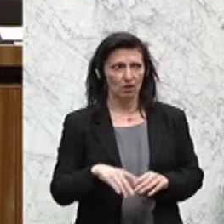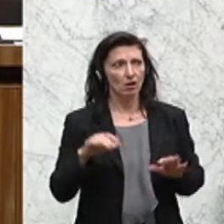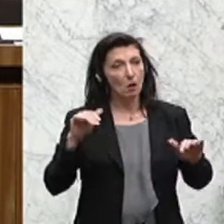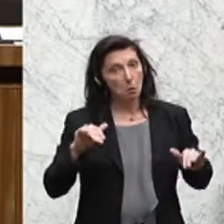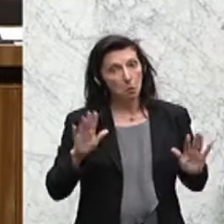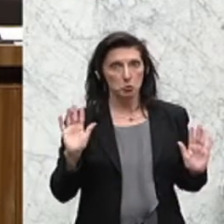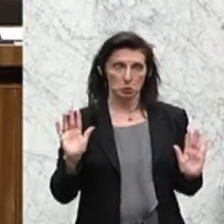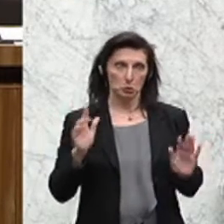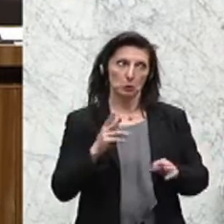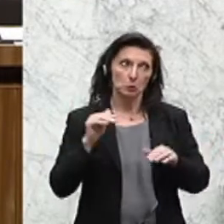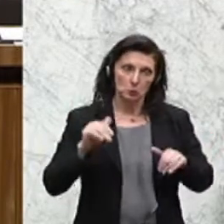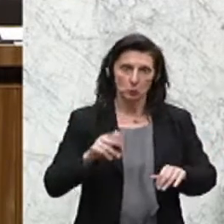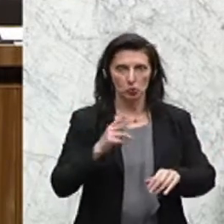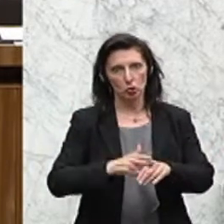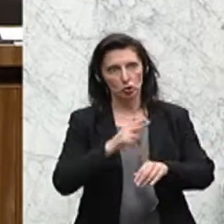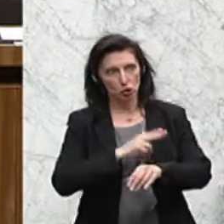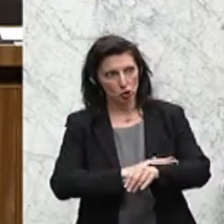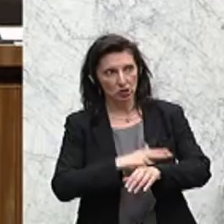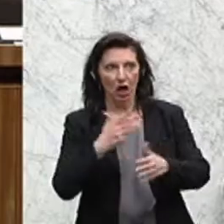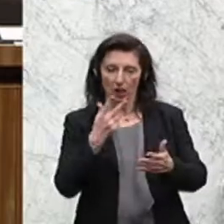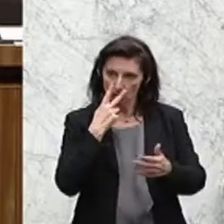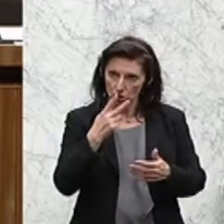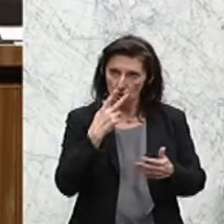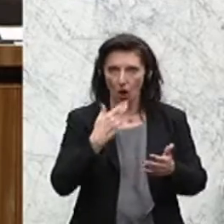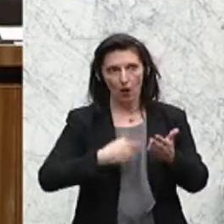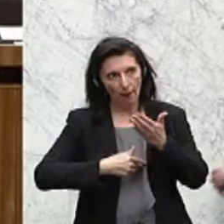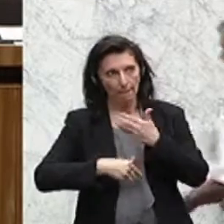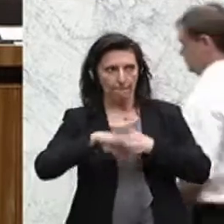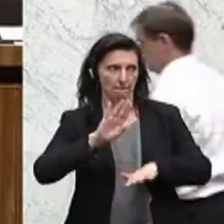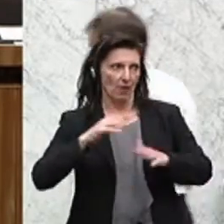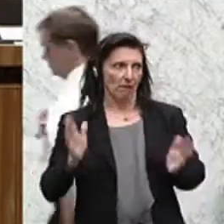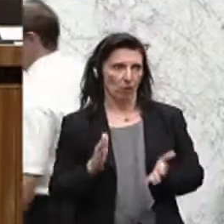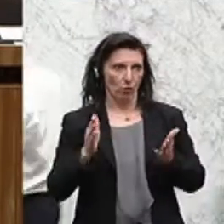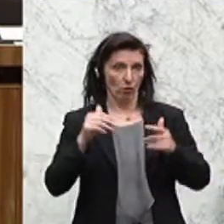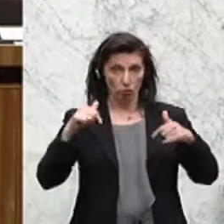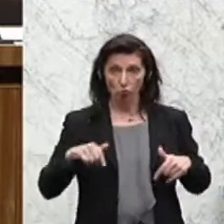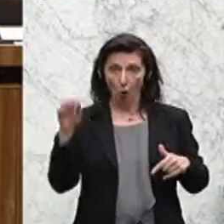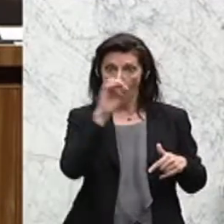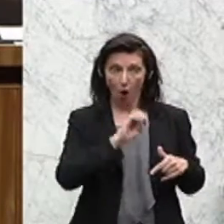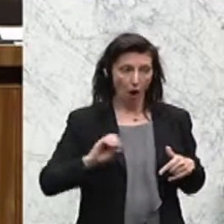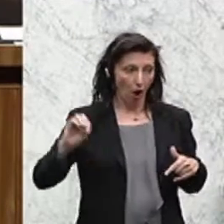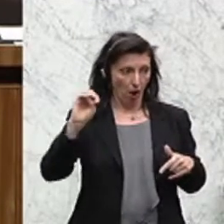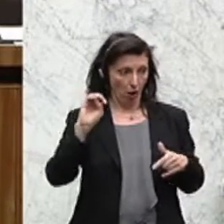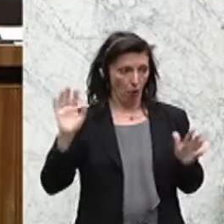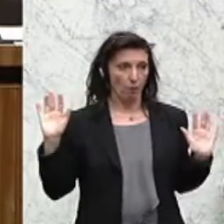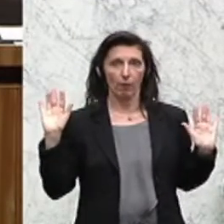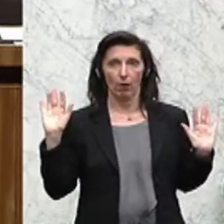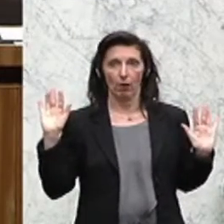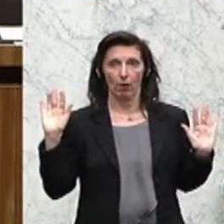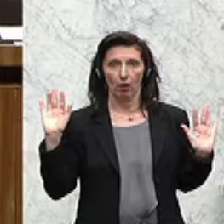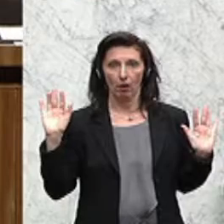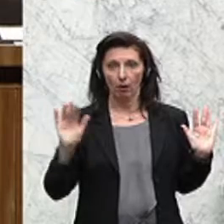man muss der Staat mit mehr Nachfrage dafür sorgen, dass sie überwürdig unten wird. Bei uns in Europa herrschen die Schäublez aller Art,